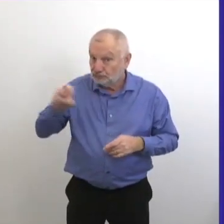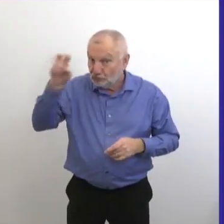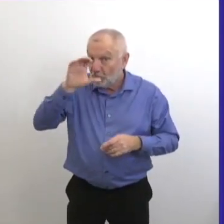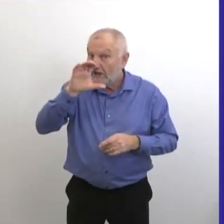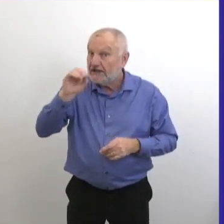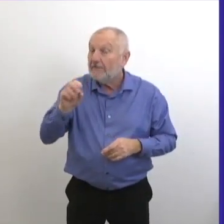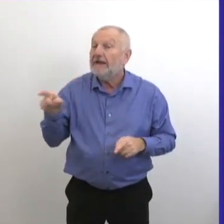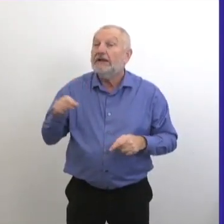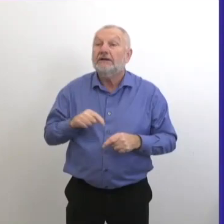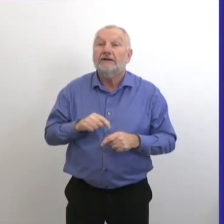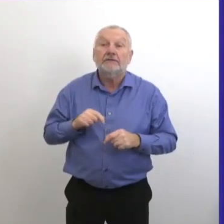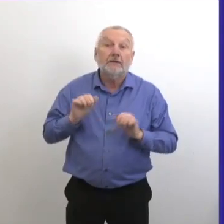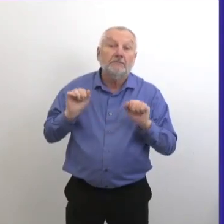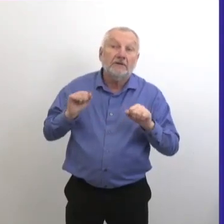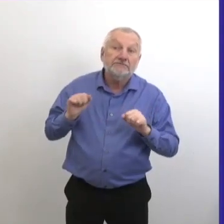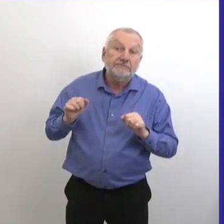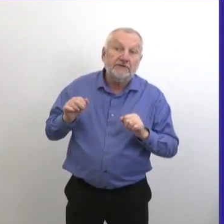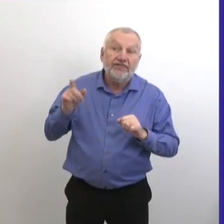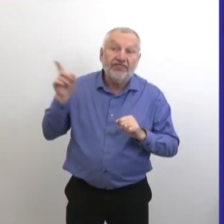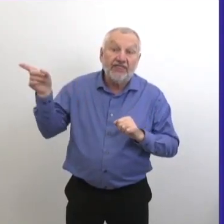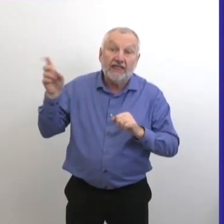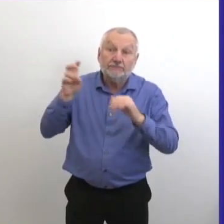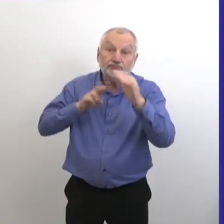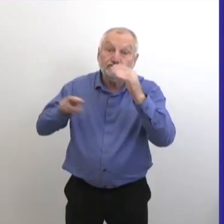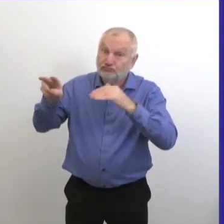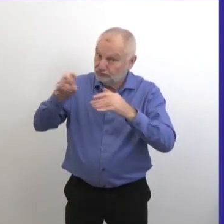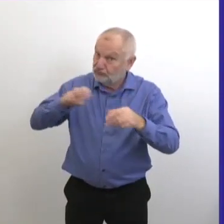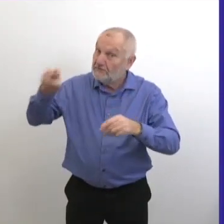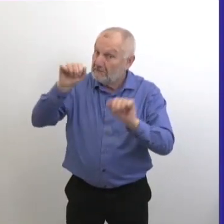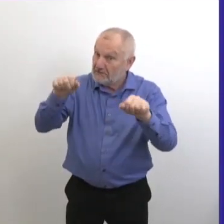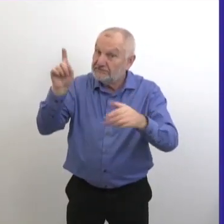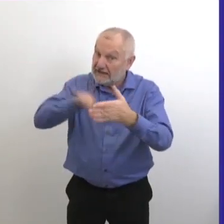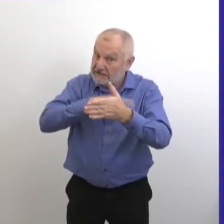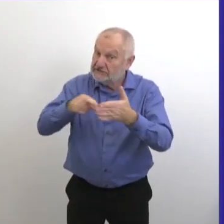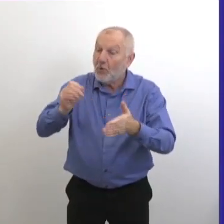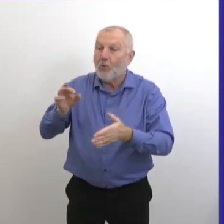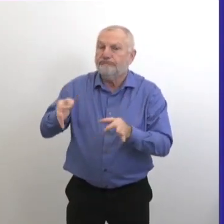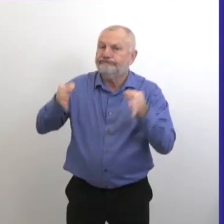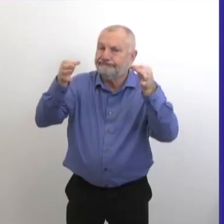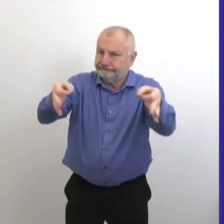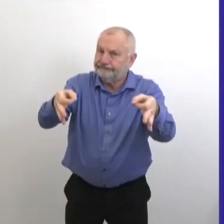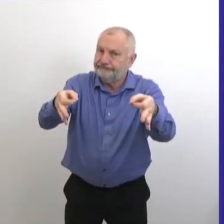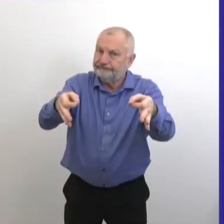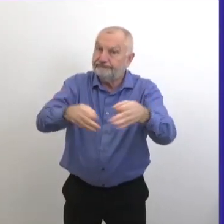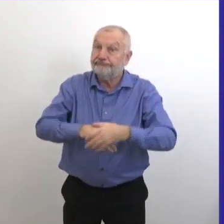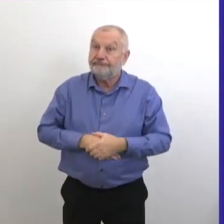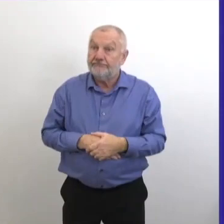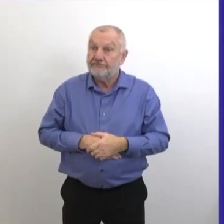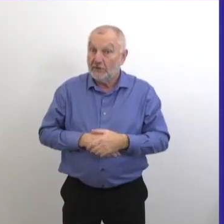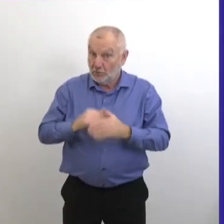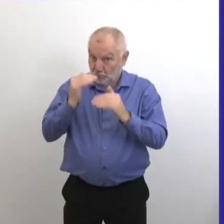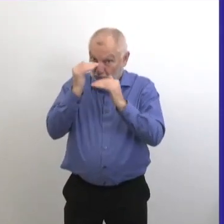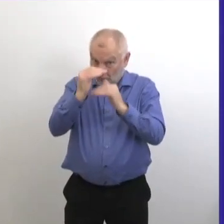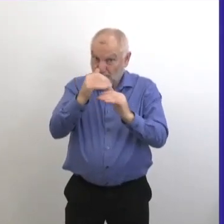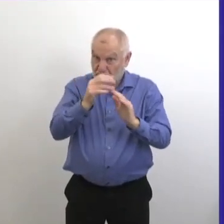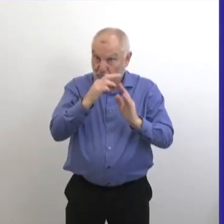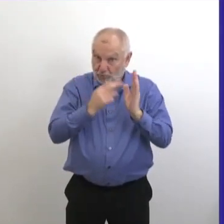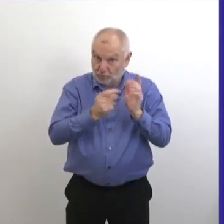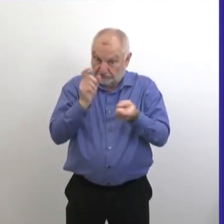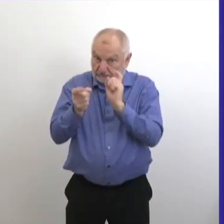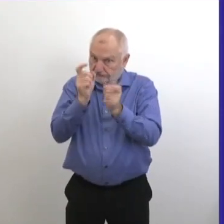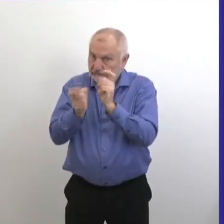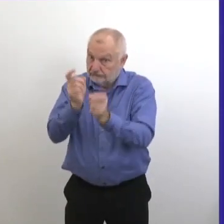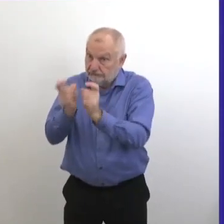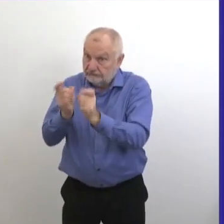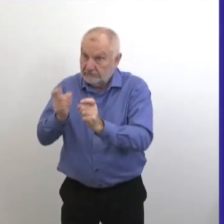ou votre fournisseur de voyage pour annuler. Alors, les restrictions changent rapidement. Elles peuvent être imposées sans avertissement sur